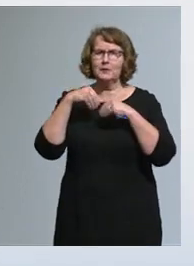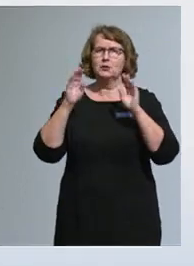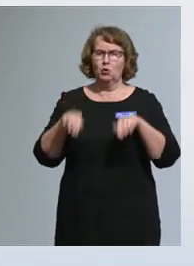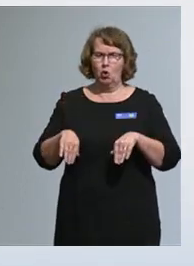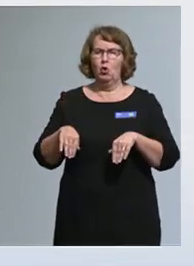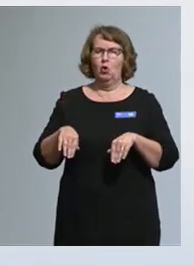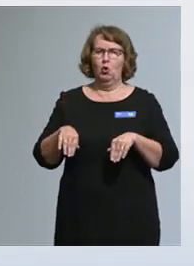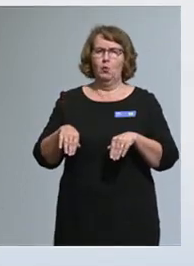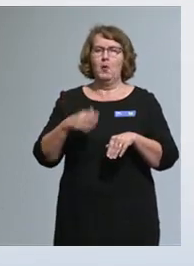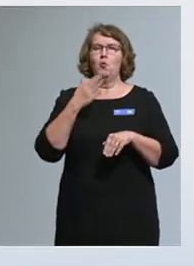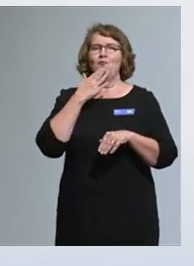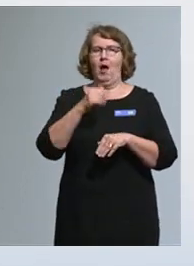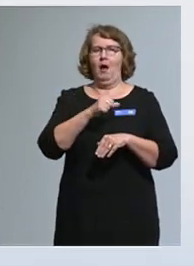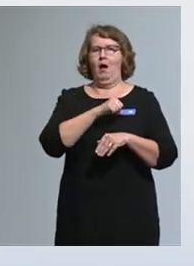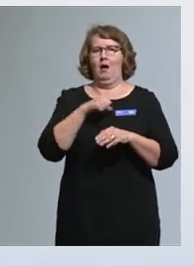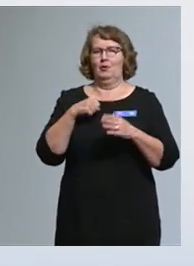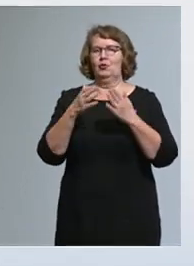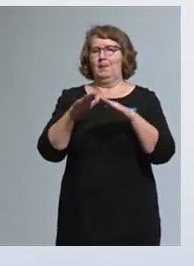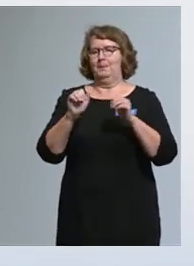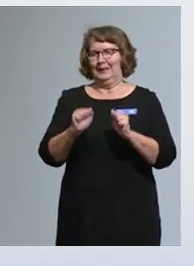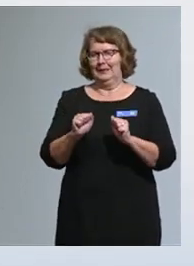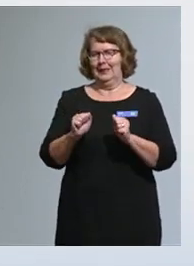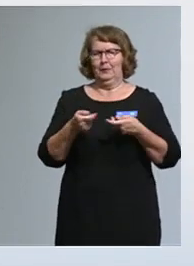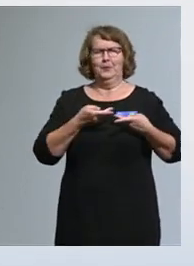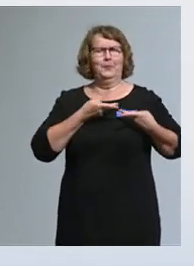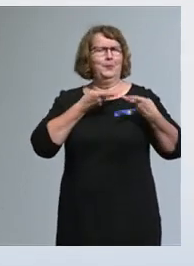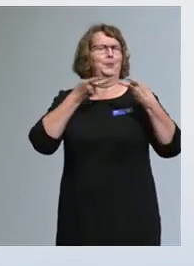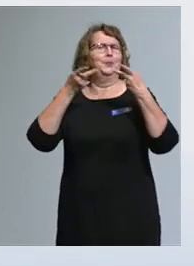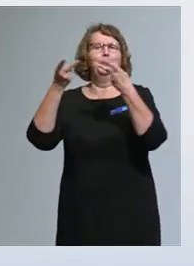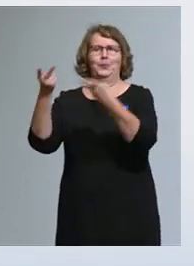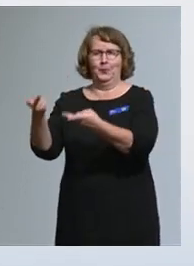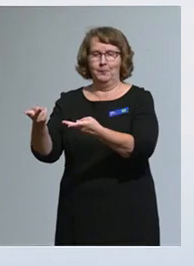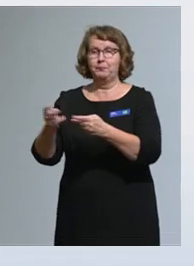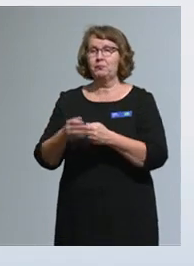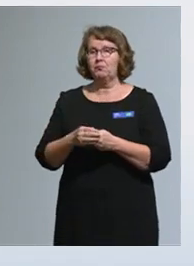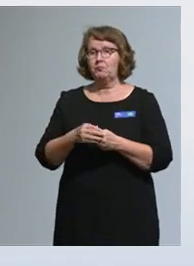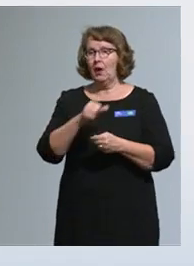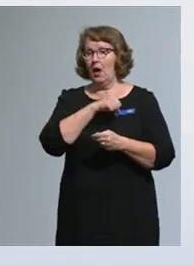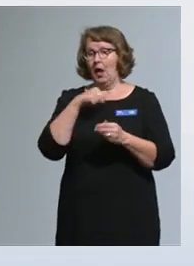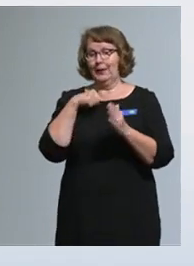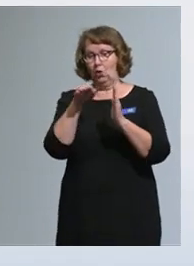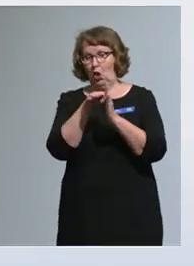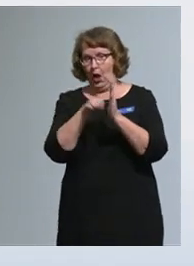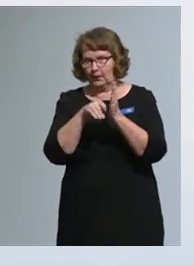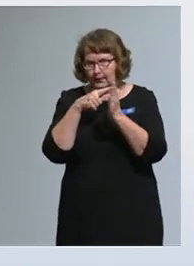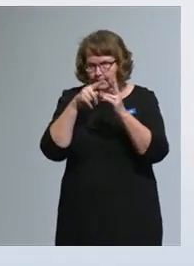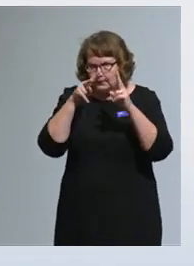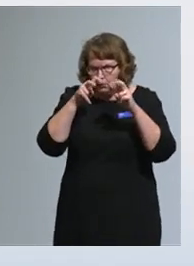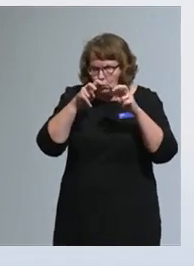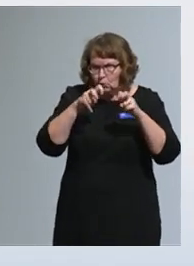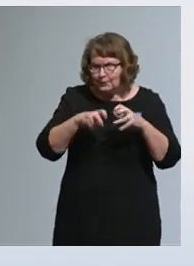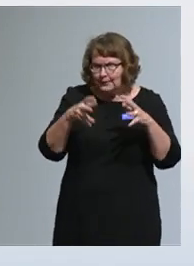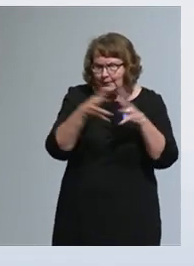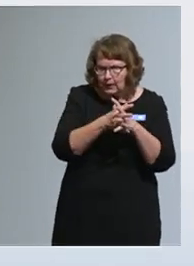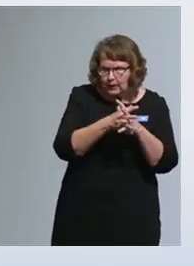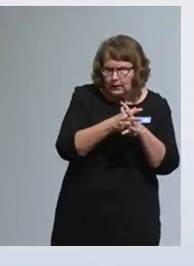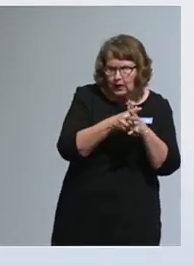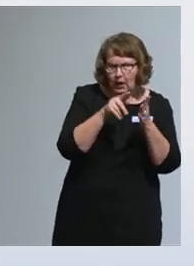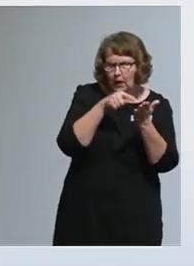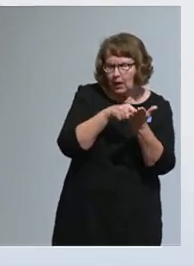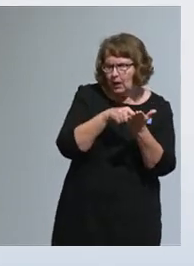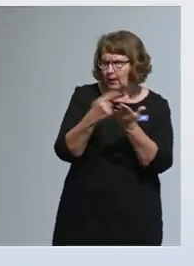alusta loppuun. Eli hallintolakia tutkitaan tarkasti ja peilataan sitä tähän digitaaliseen